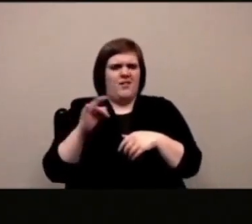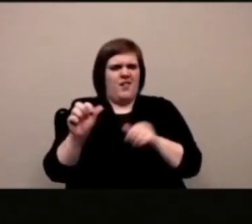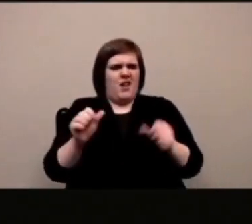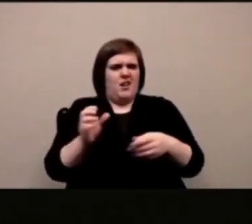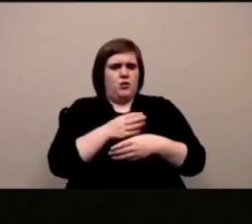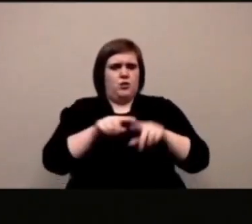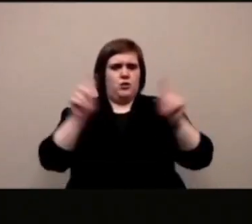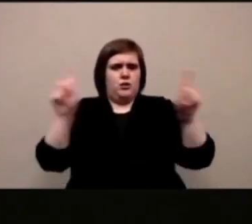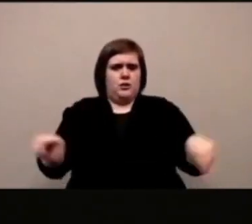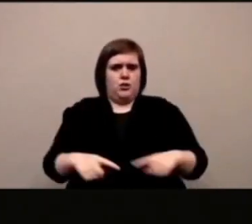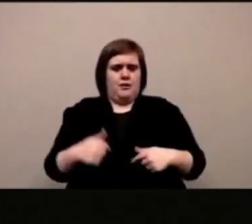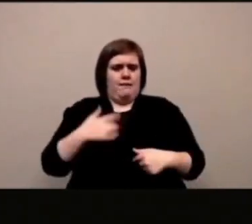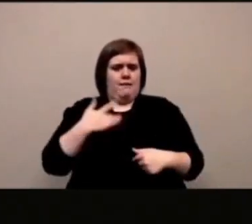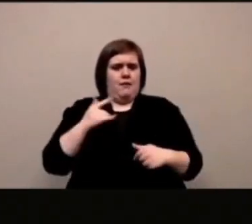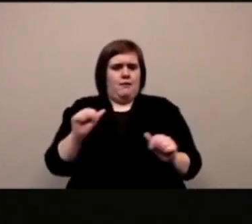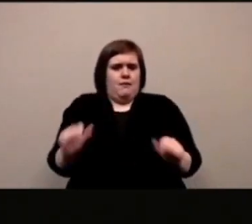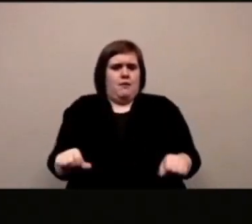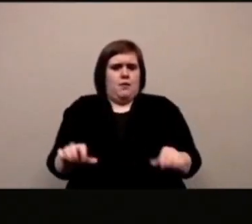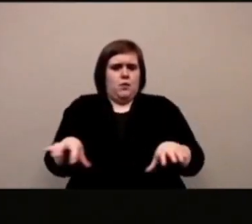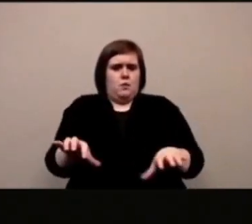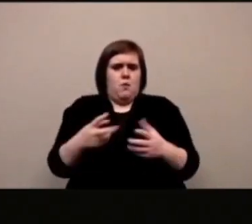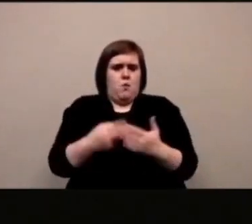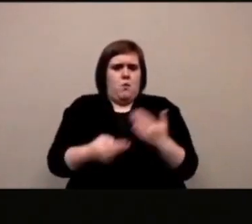dai per piacere avanti